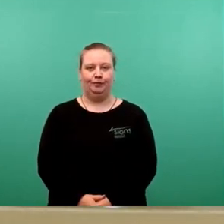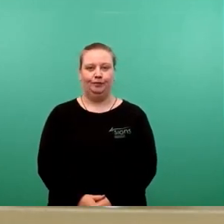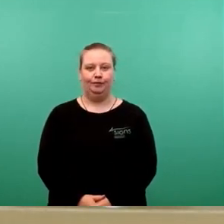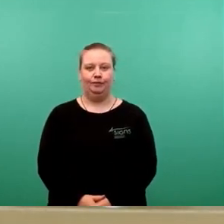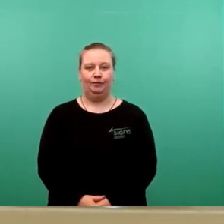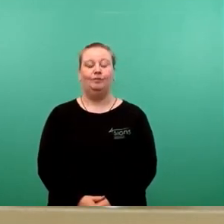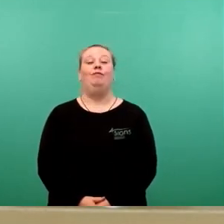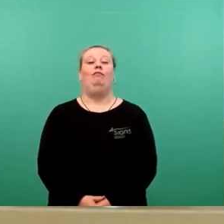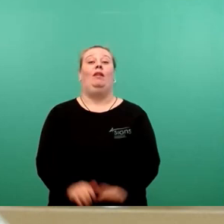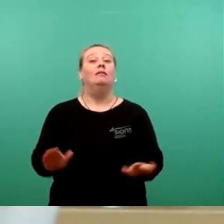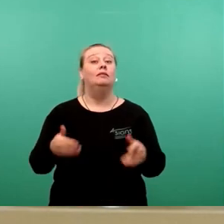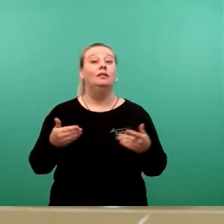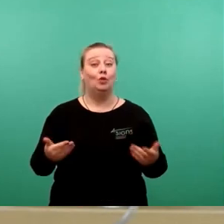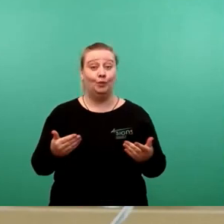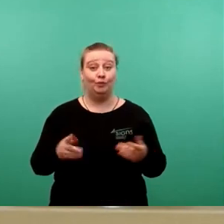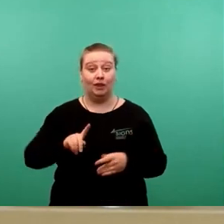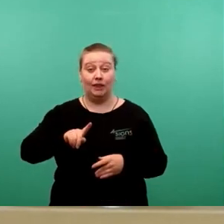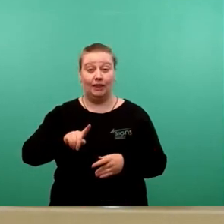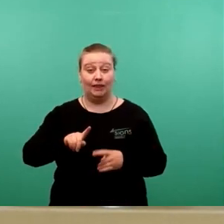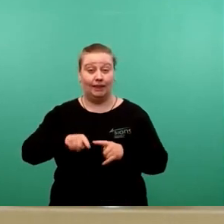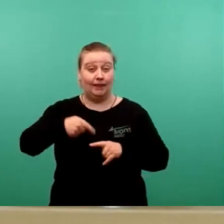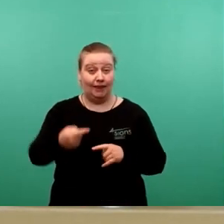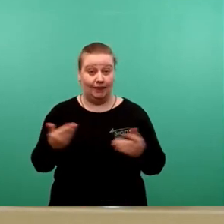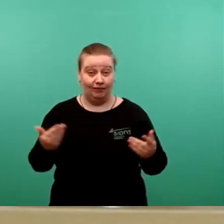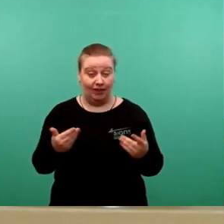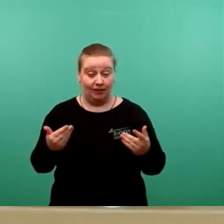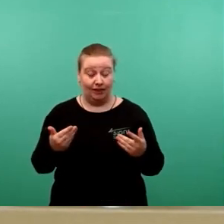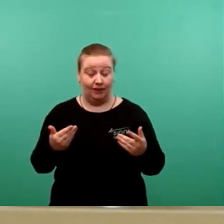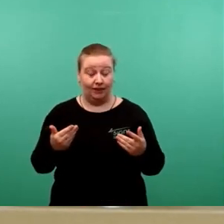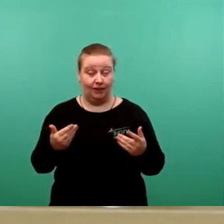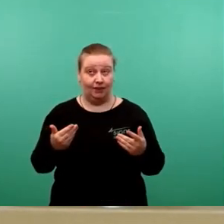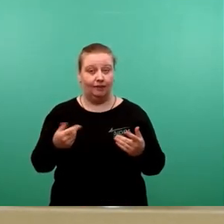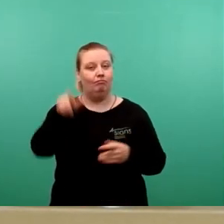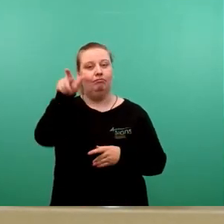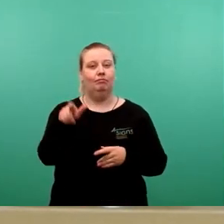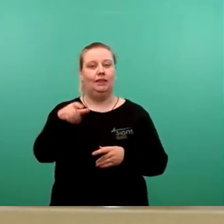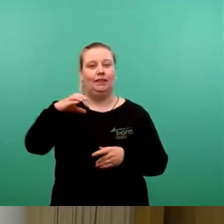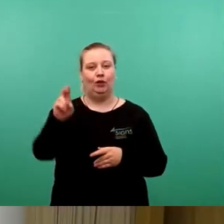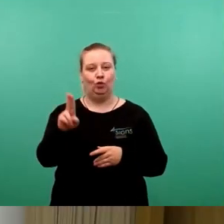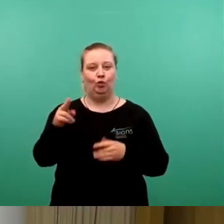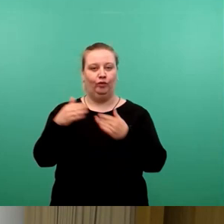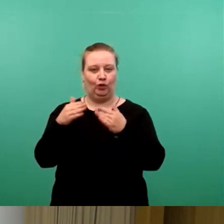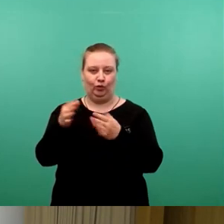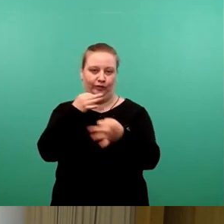So, als nächstes habe ich fragend die CDU-Fraktion, Herr Böhm.